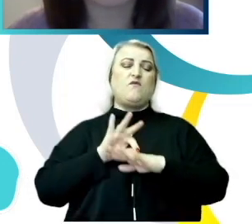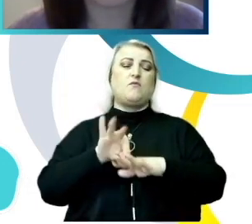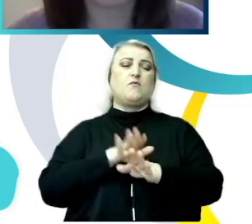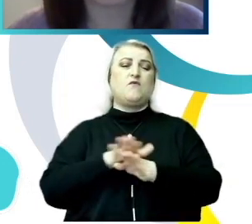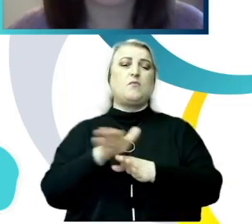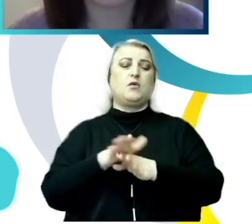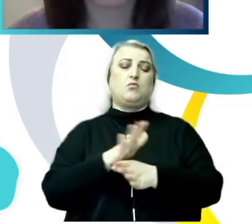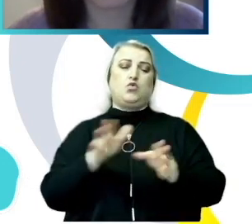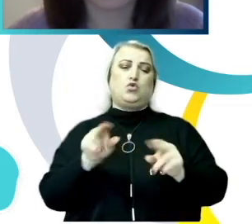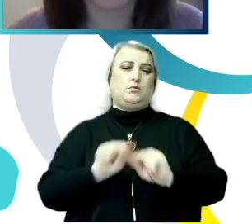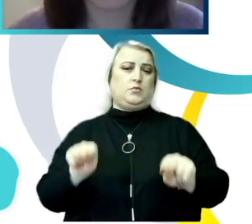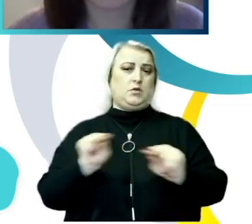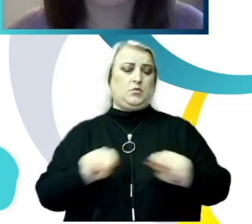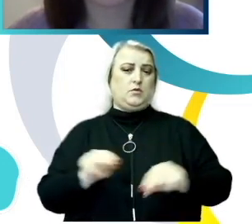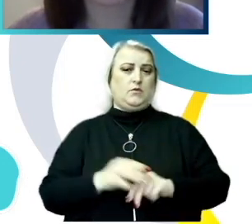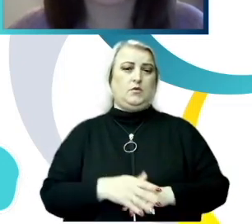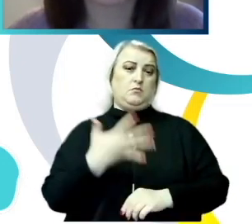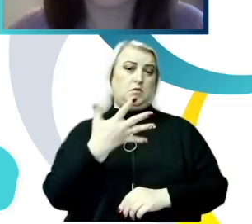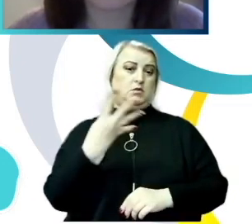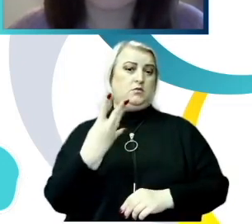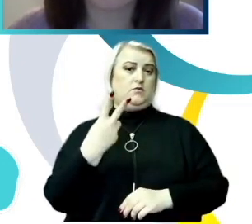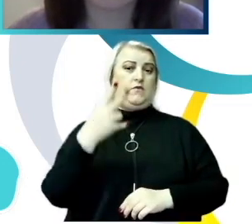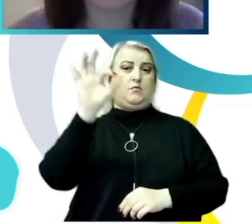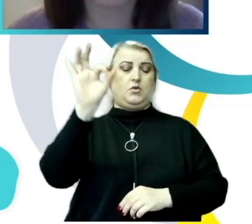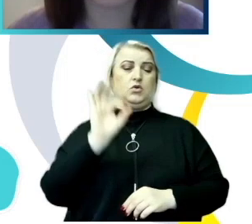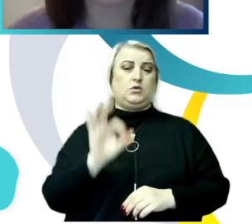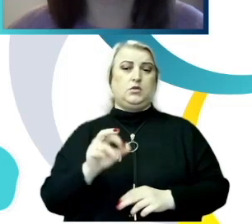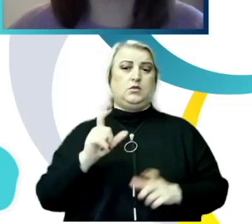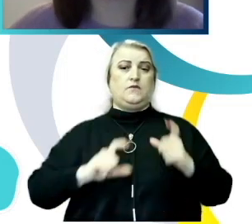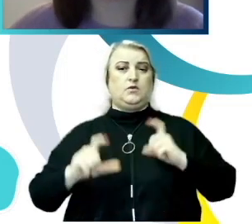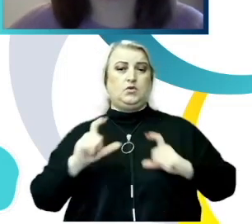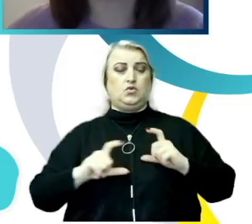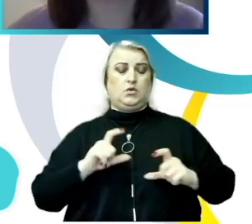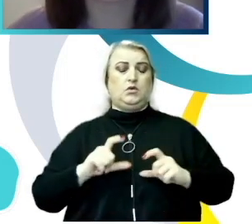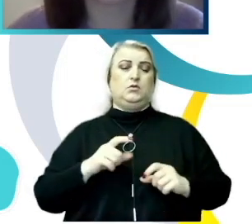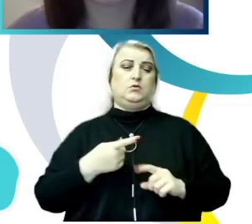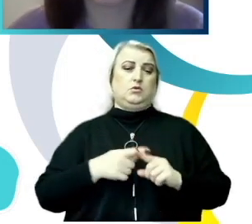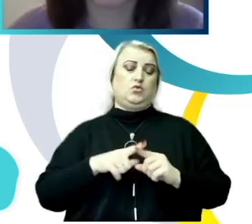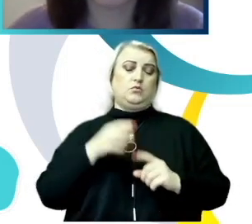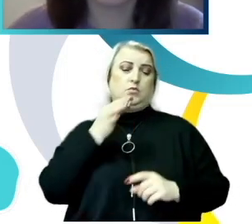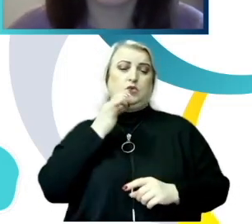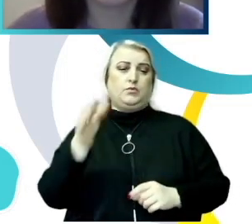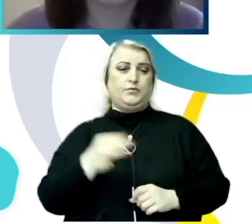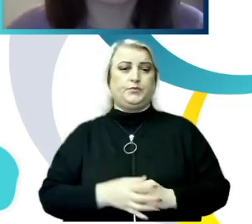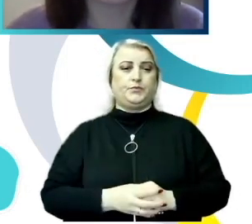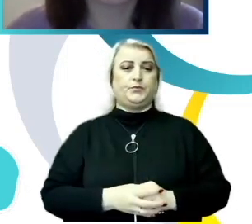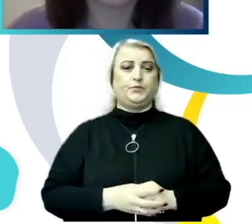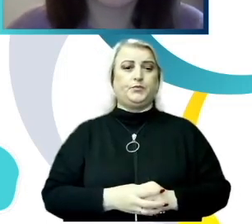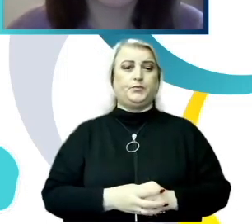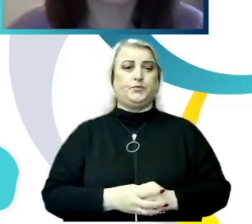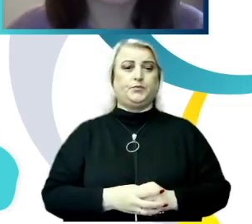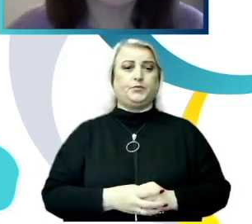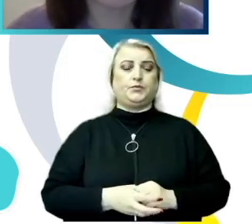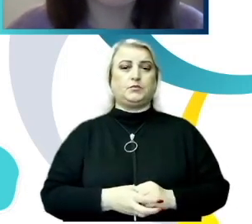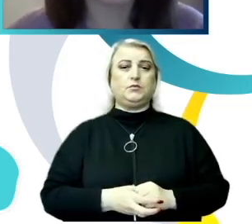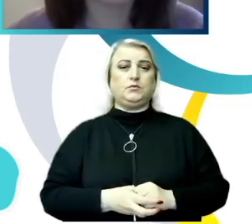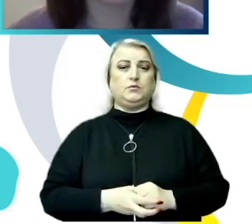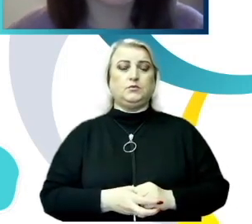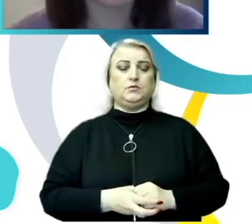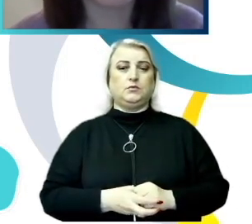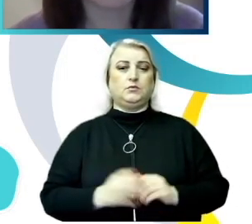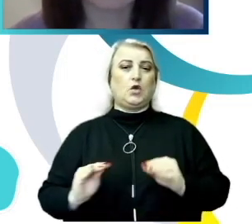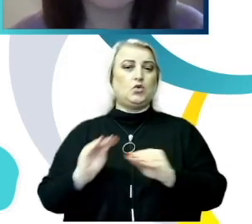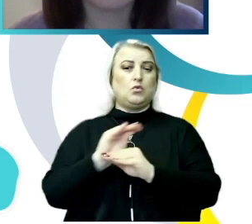fost relevată de 52% din studenții și elevii care au fost implicați în sondajul de opinie. Cu adițional,